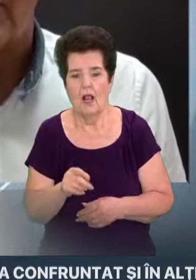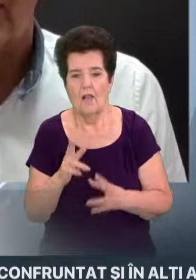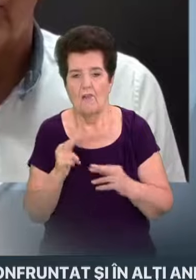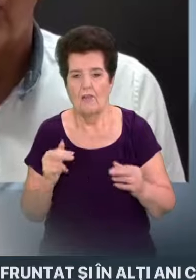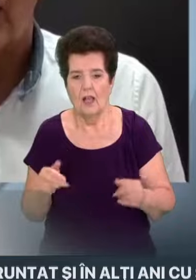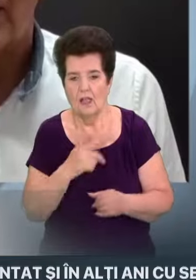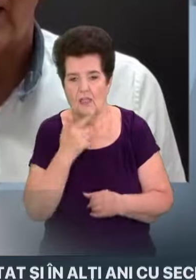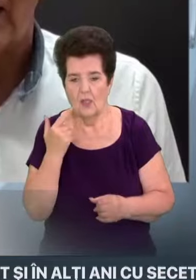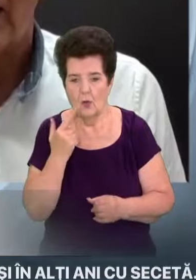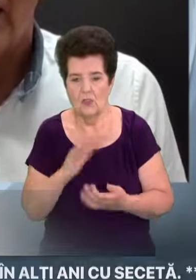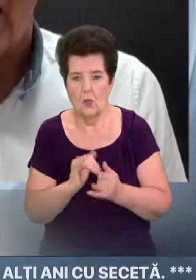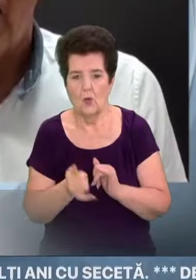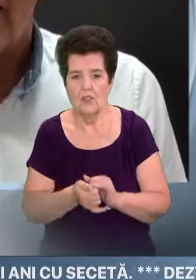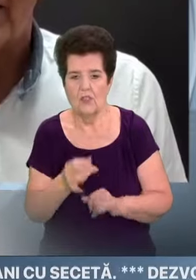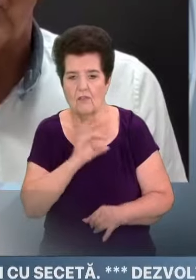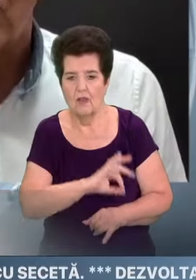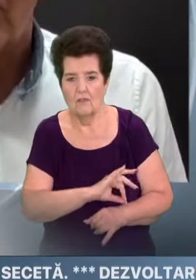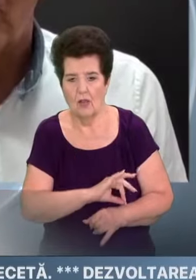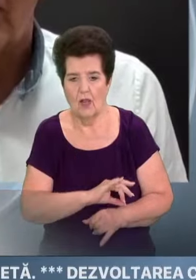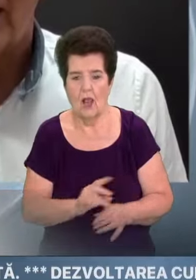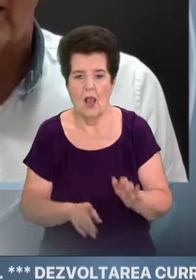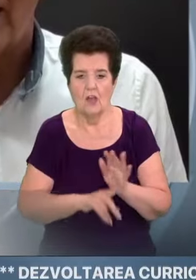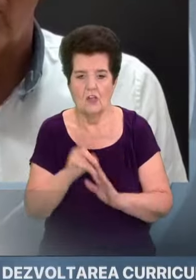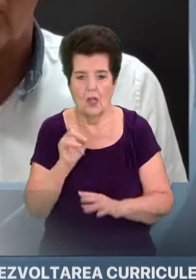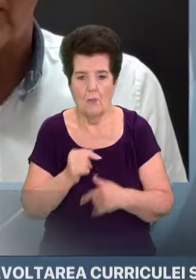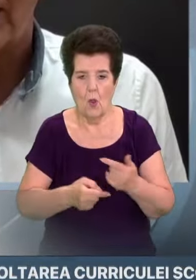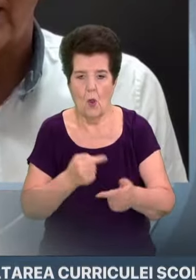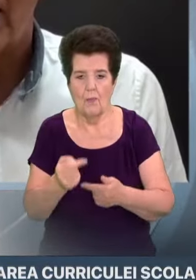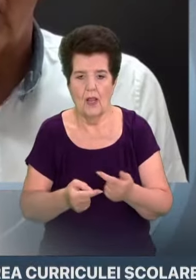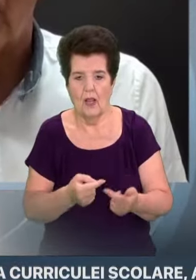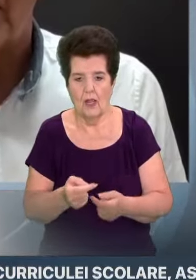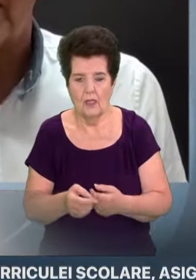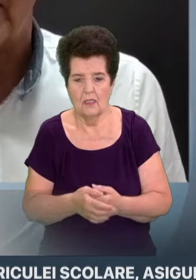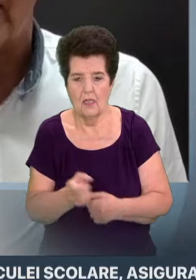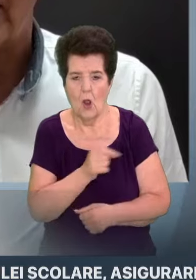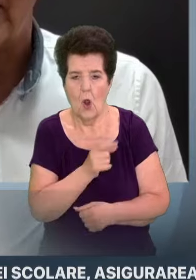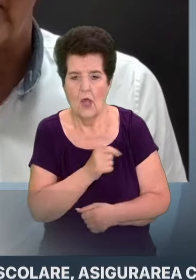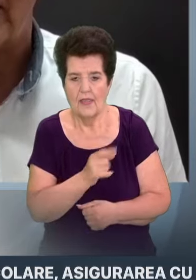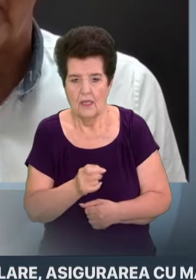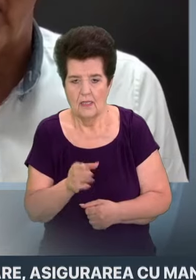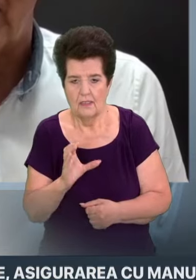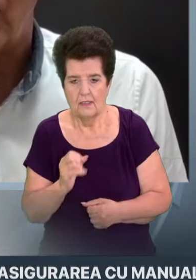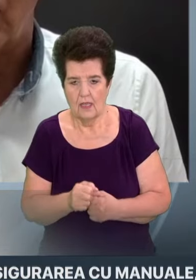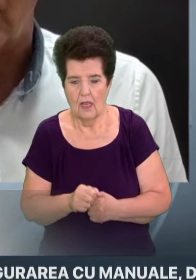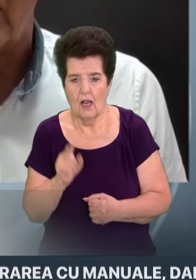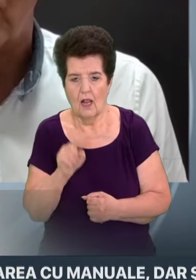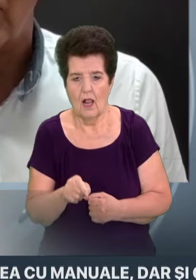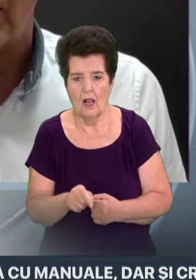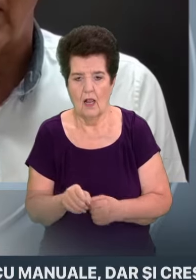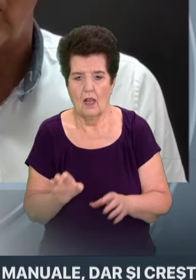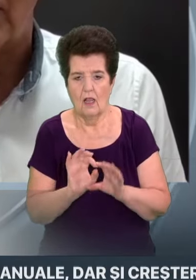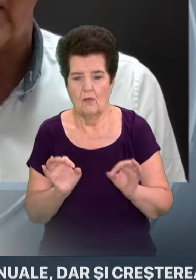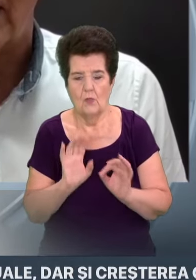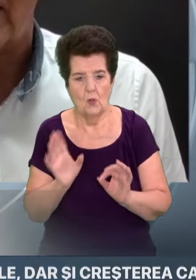condiții favorabile, ar începe operația Odessa, operație care ar însemna nu numai